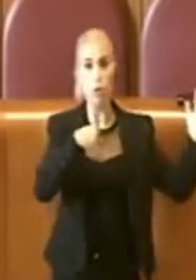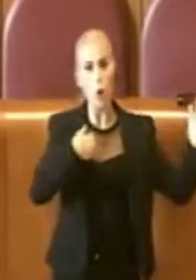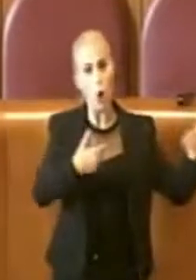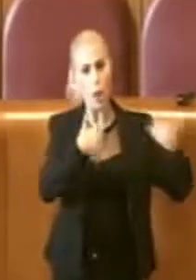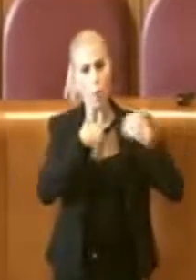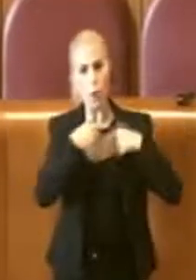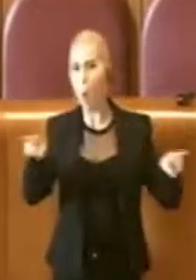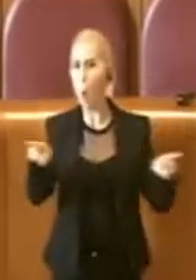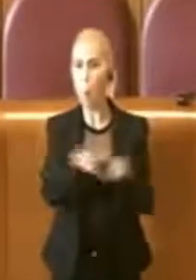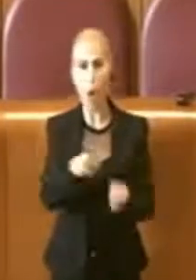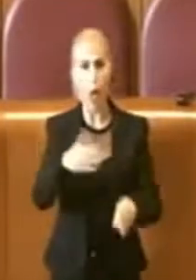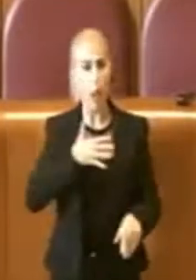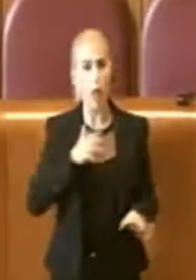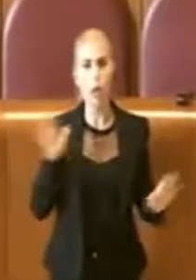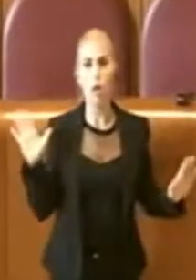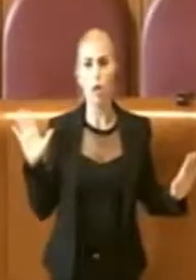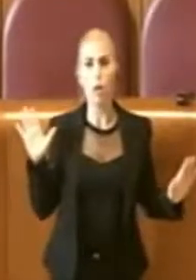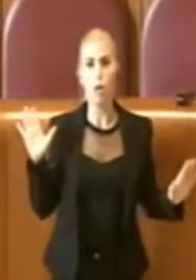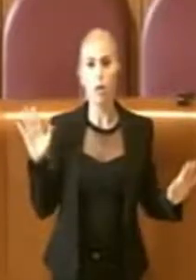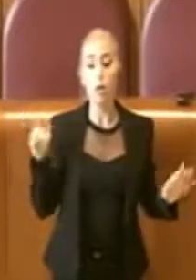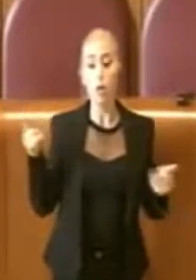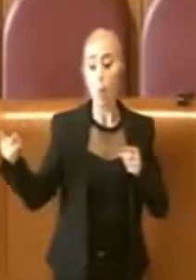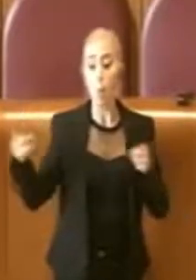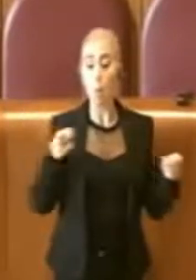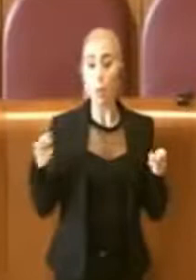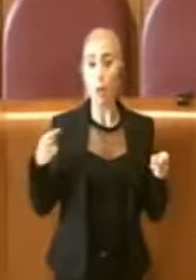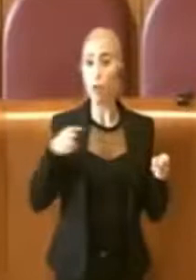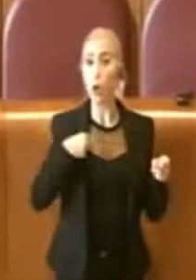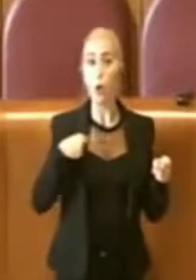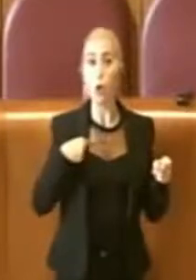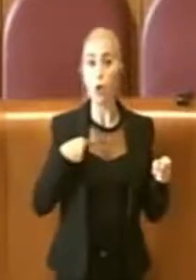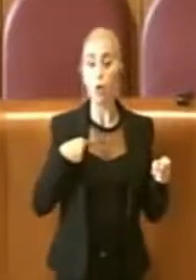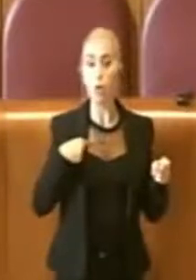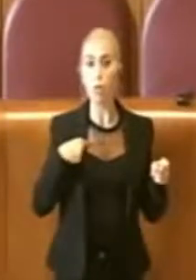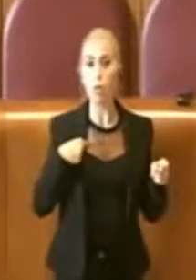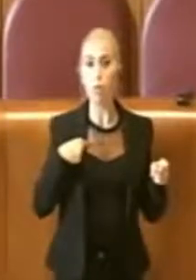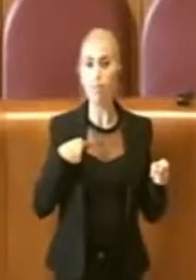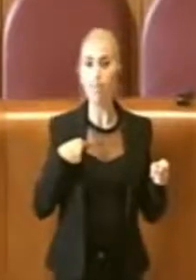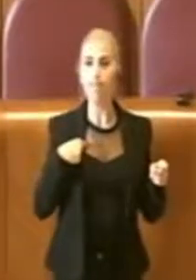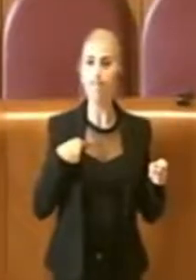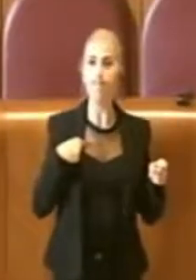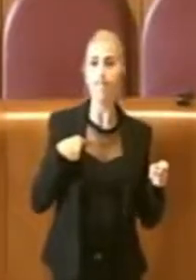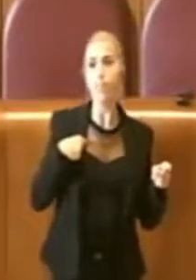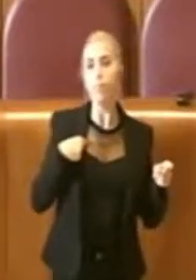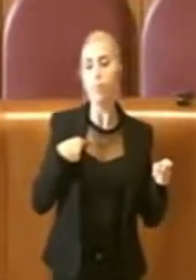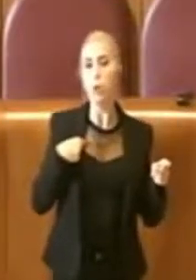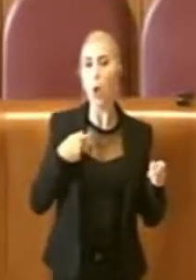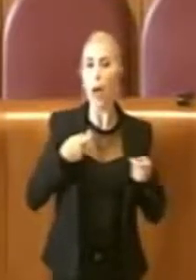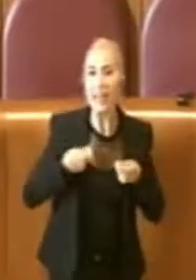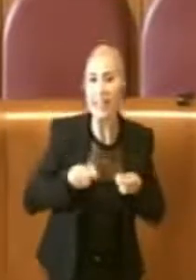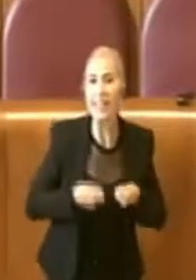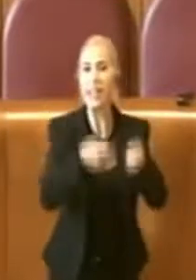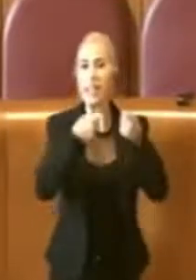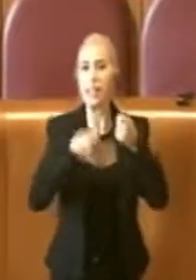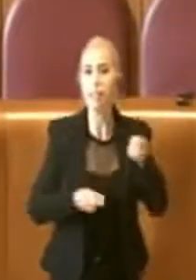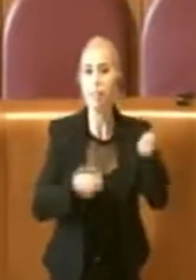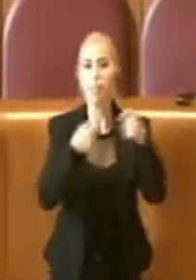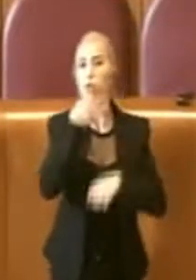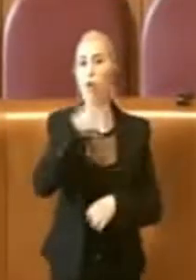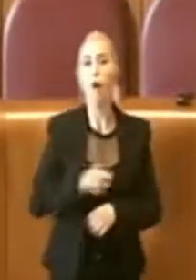responsabilità, se in quel momento non ho insistito, non sono riuscito